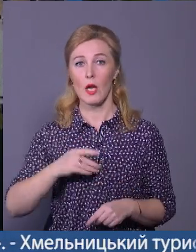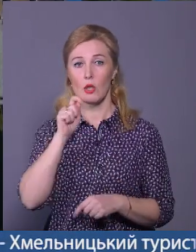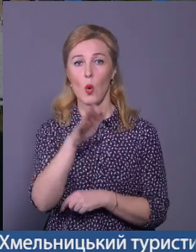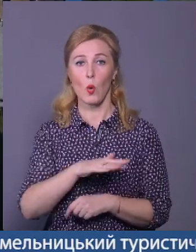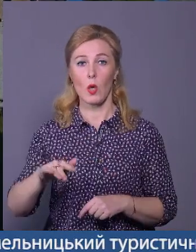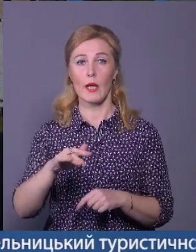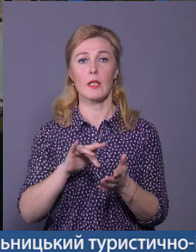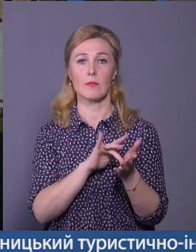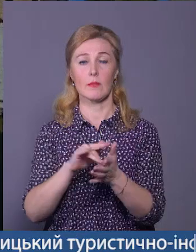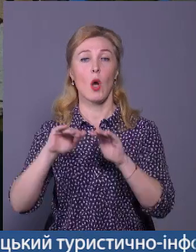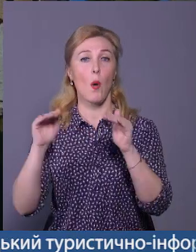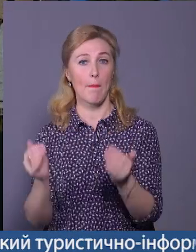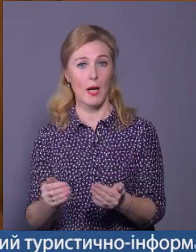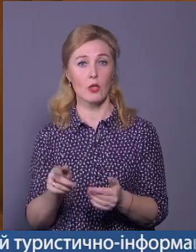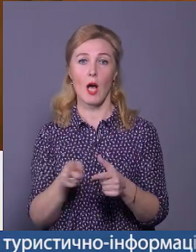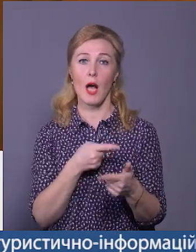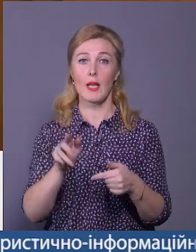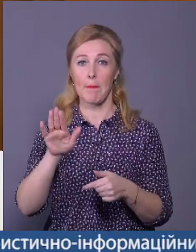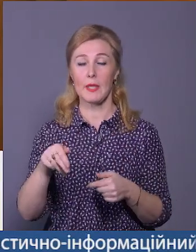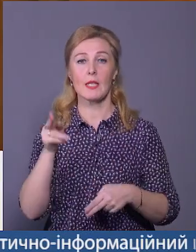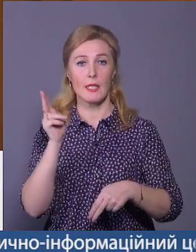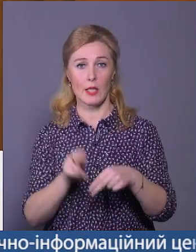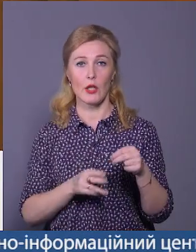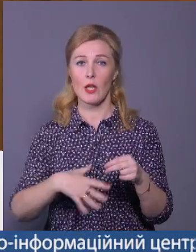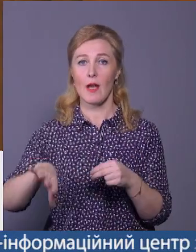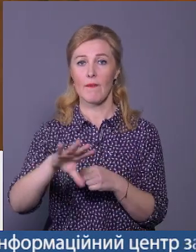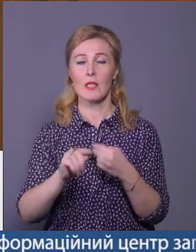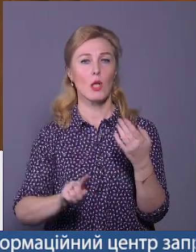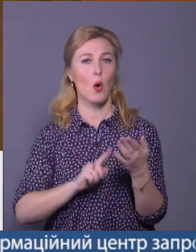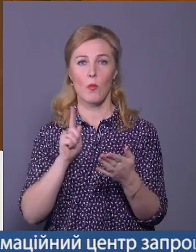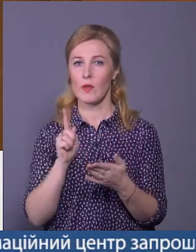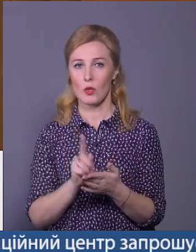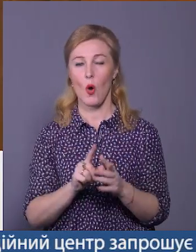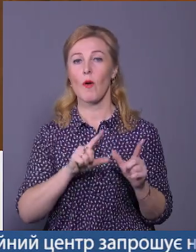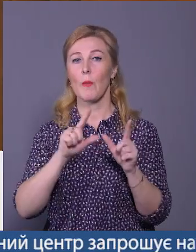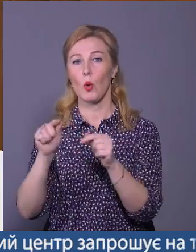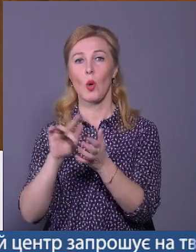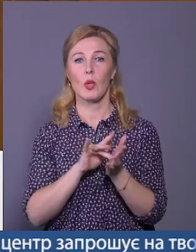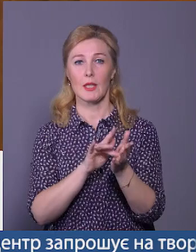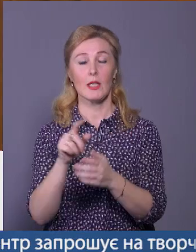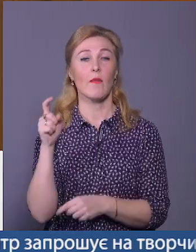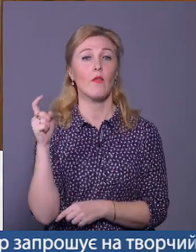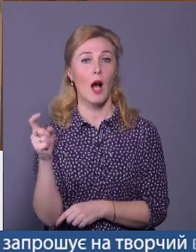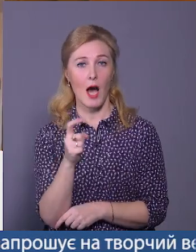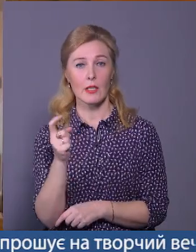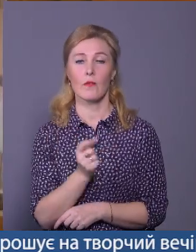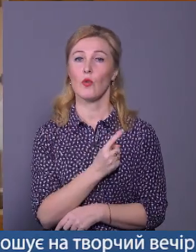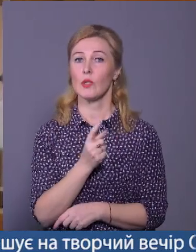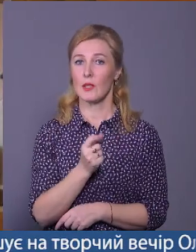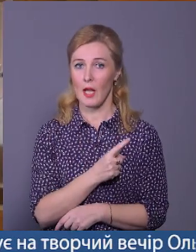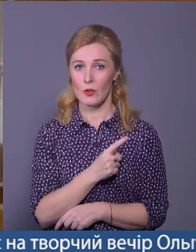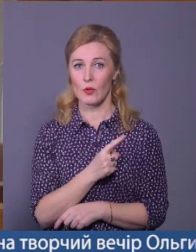обмеженими, але після її закінчення всі ми обов'язково поїдемо в Харків, Одесу,